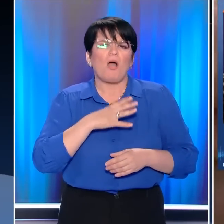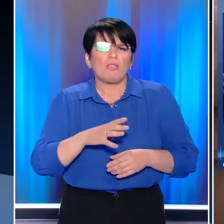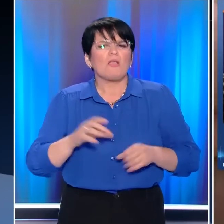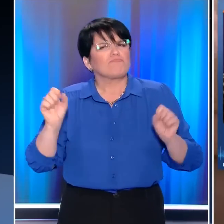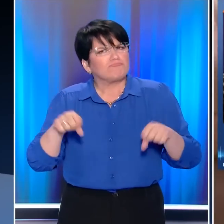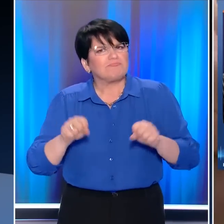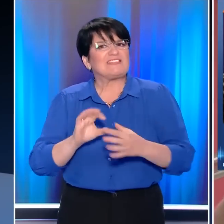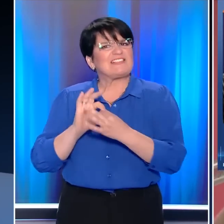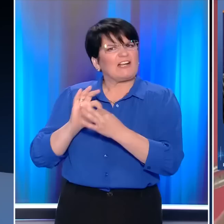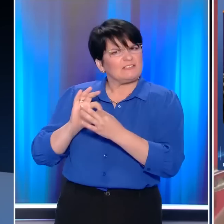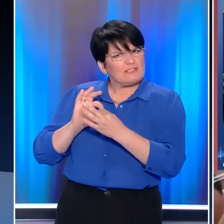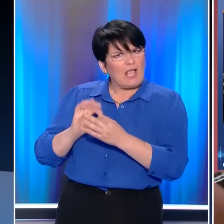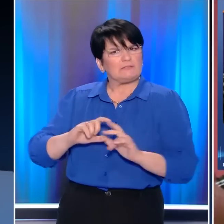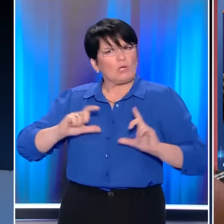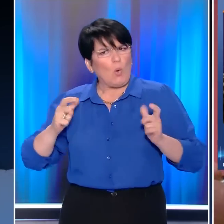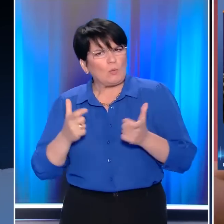Υπότιτλοι